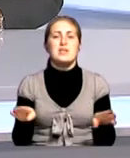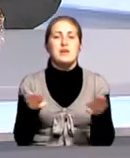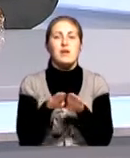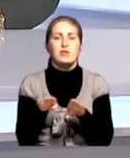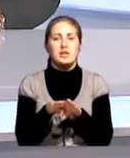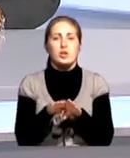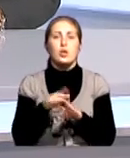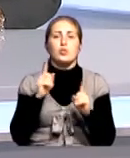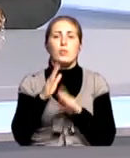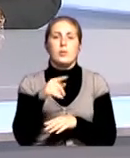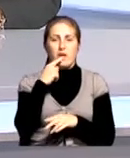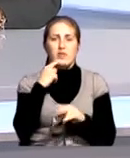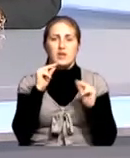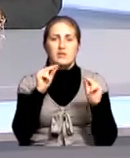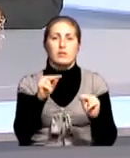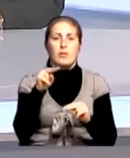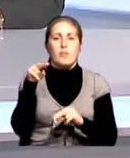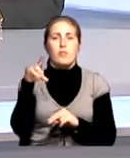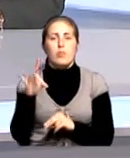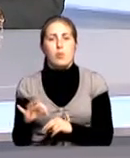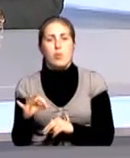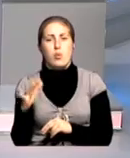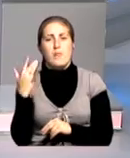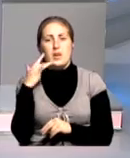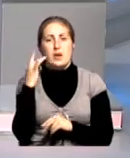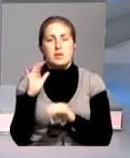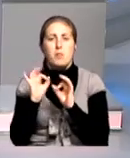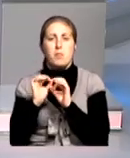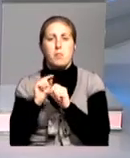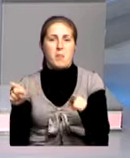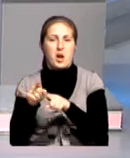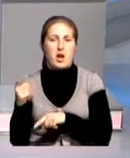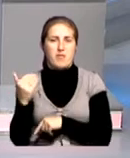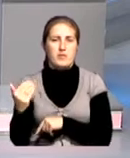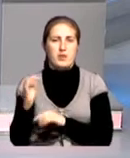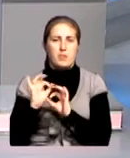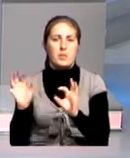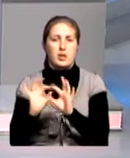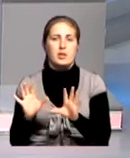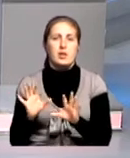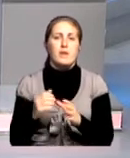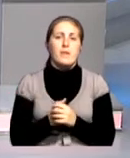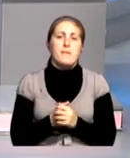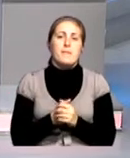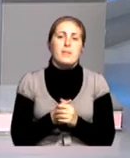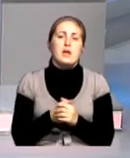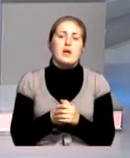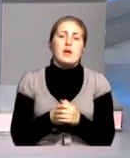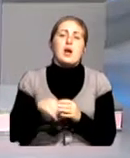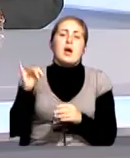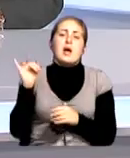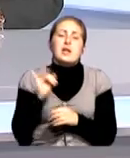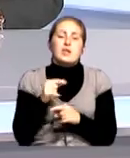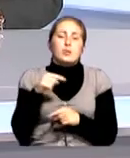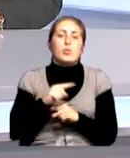будем говорить откровенно, проамериканской пропагандой, пропагандируется, извините за тавтологию, и то,